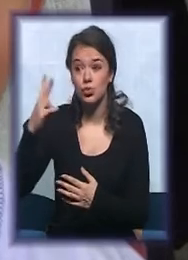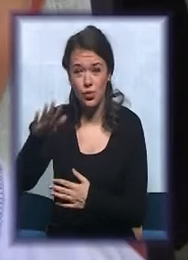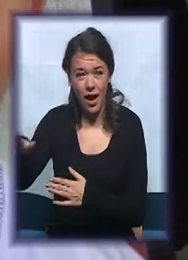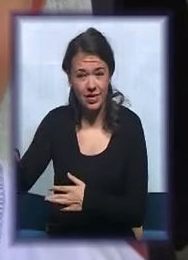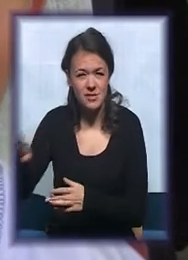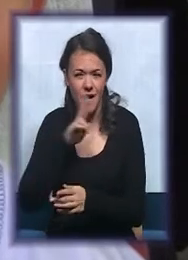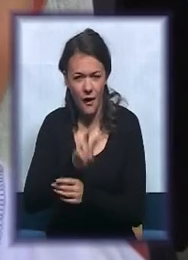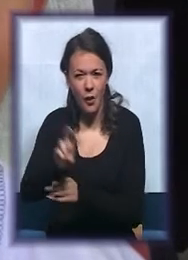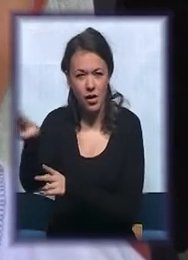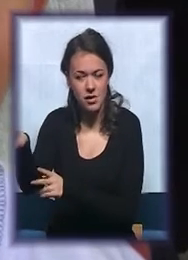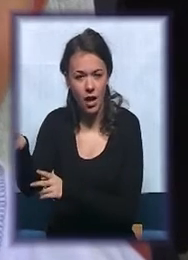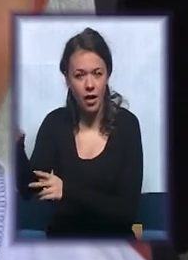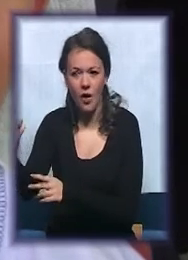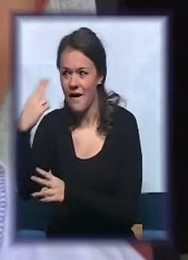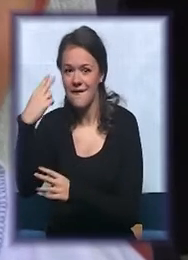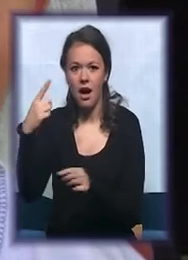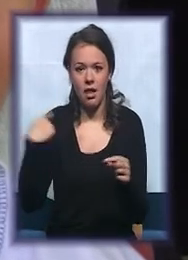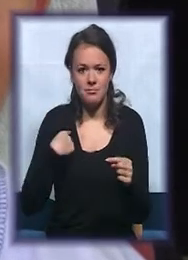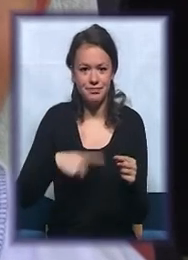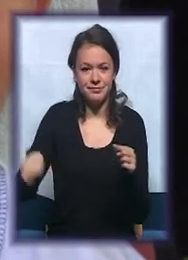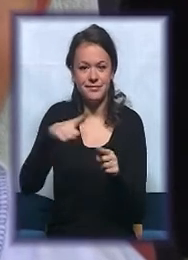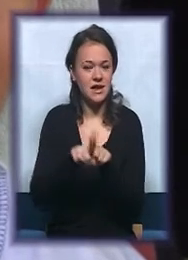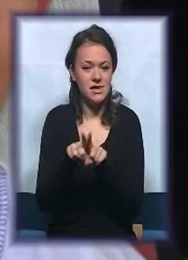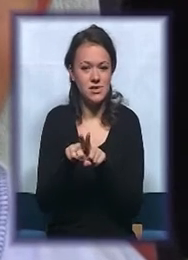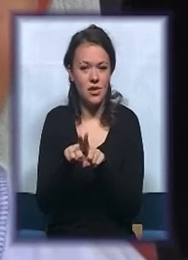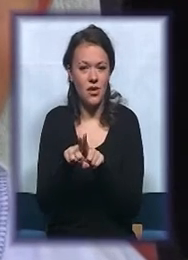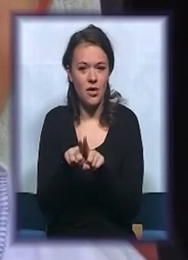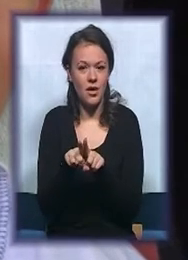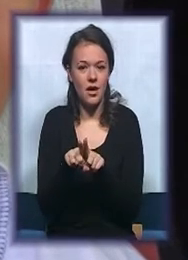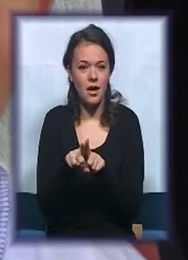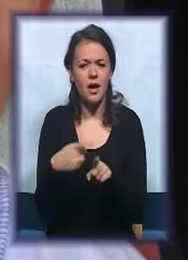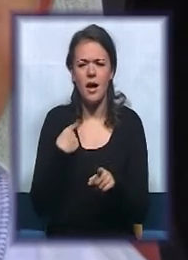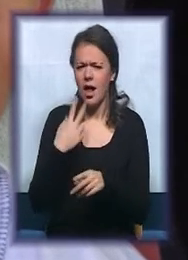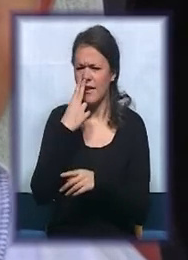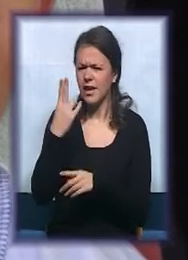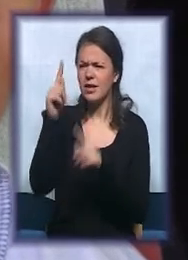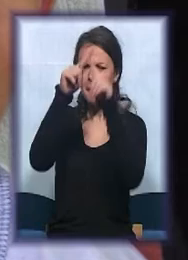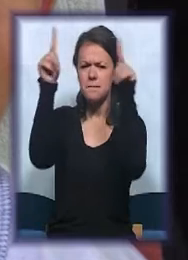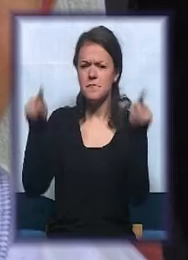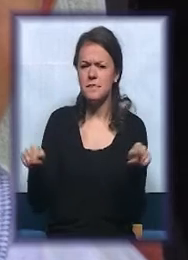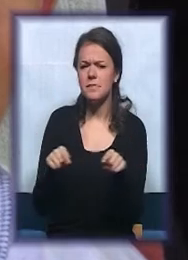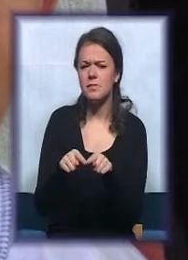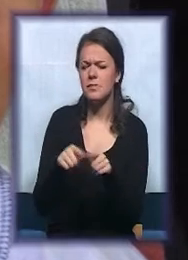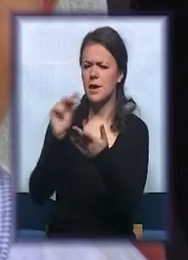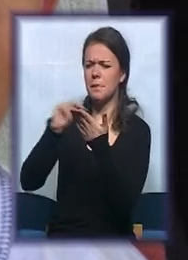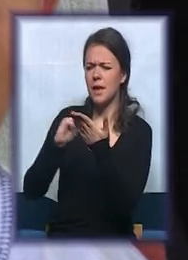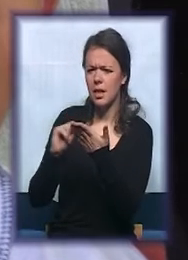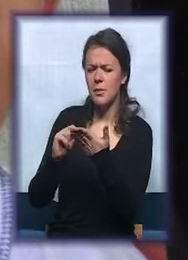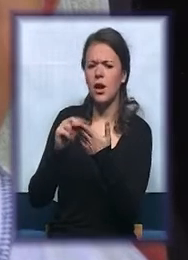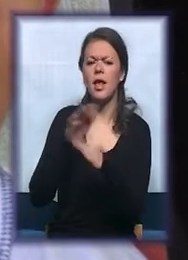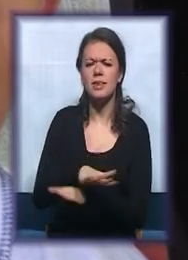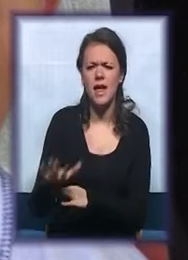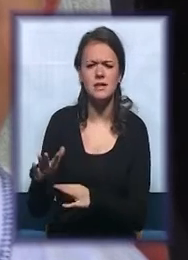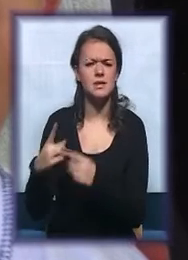da oni vide da smo mi isto. Mene je uvek bolelo, na primjer, kad vidim onaj bilbord, deca sa, da, kao, sa posebnim